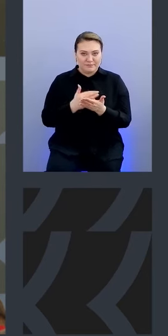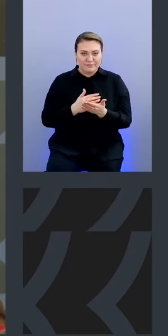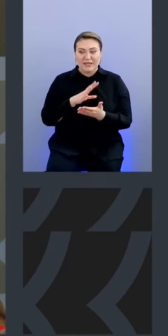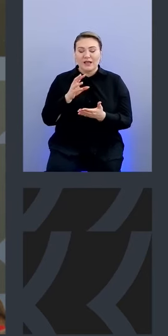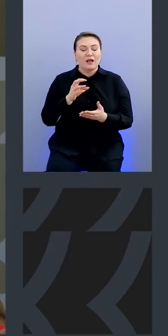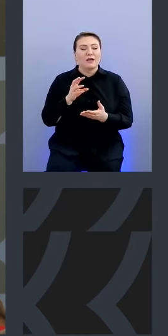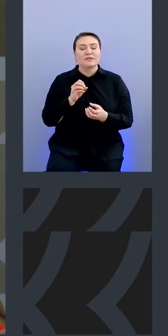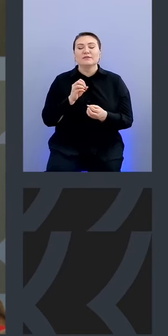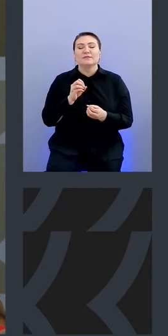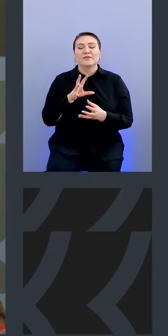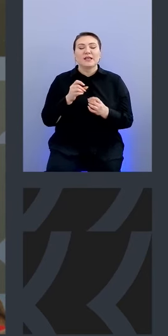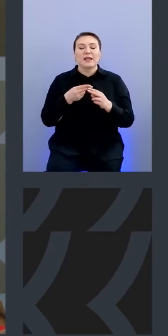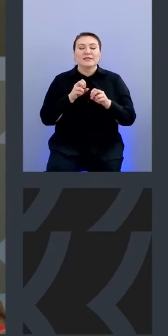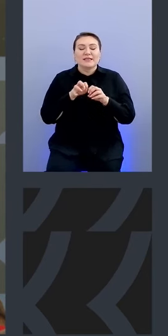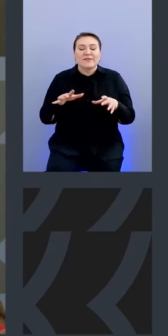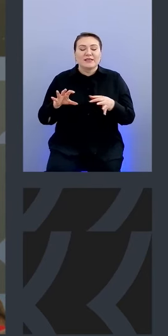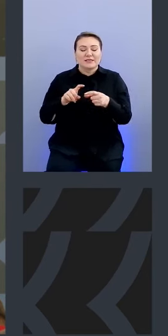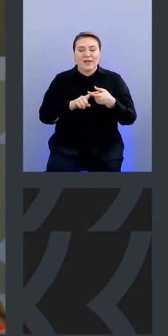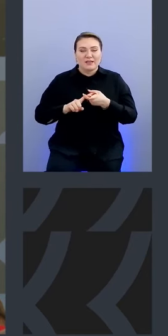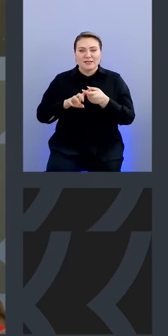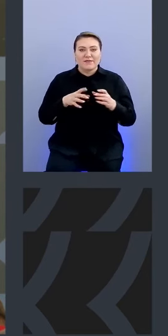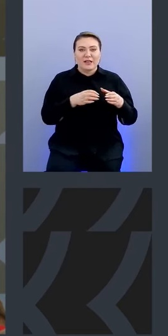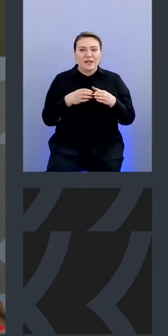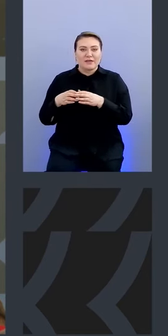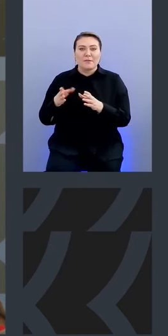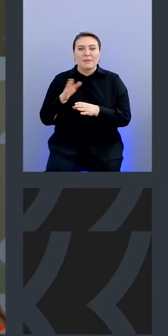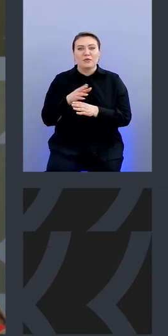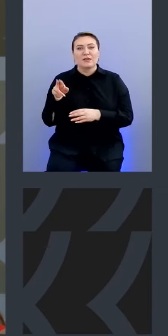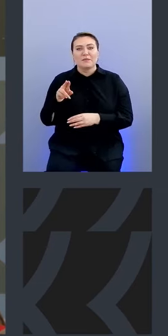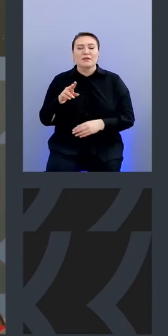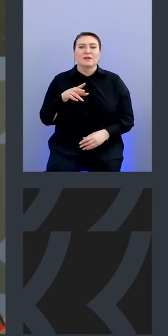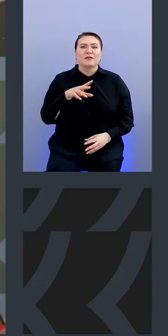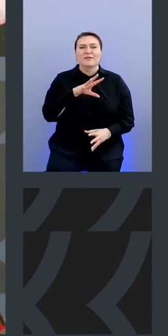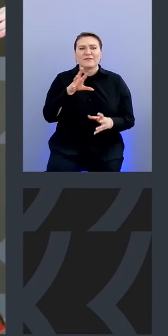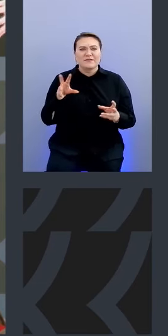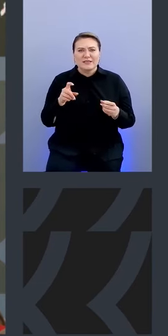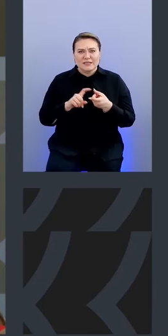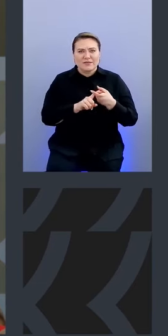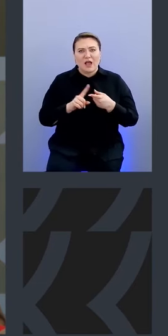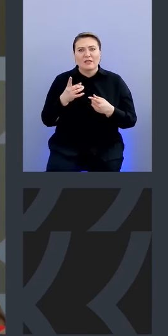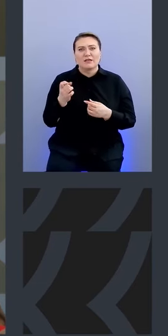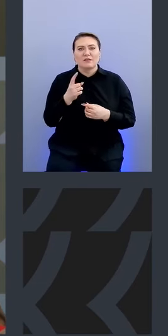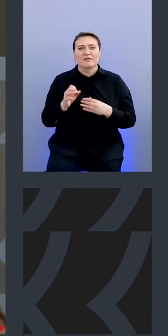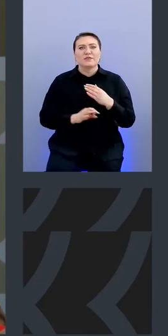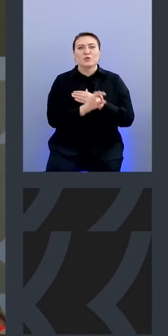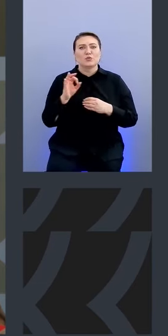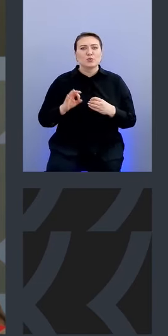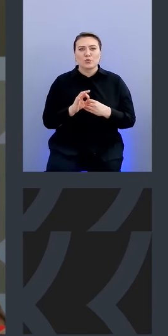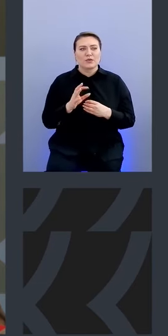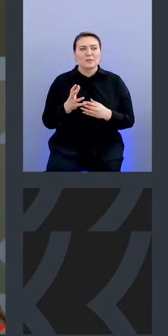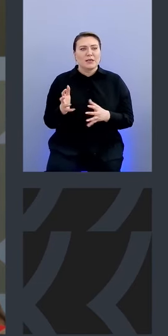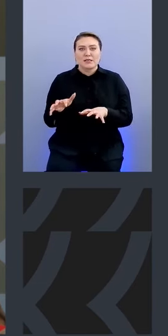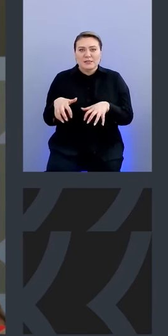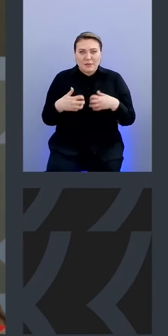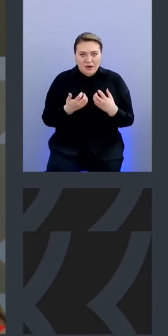связанности которые в данный момент существуют в кластере между там дипломе namespace подами без разницы мы их один раз в сутки и забираем вот мы